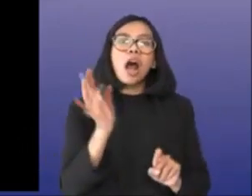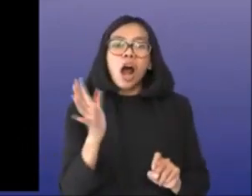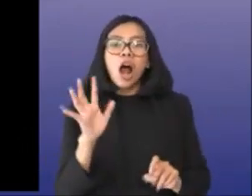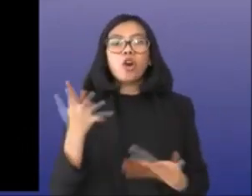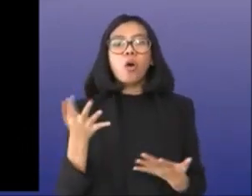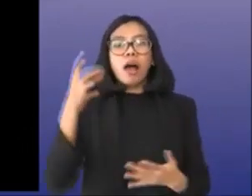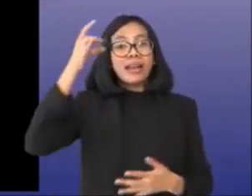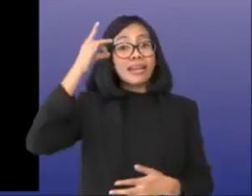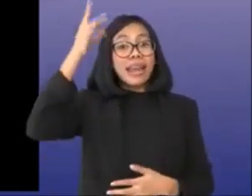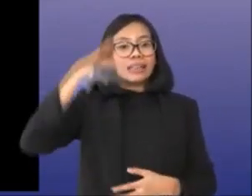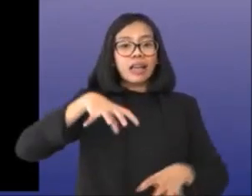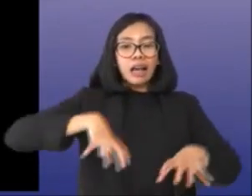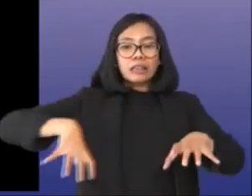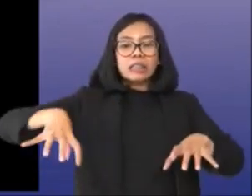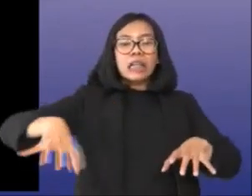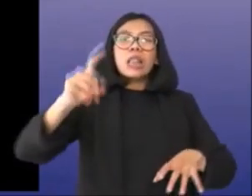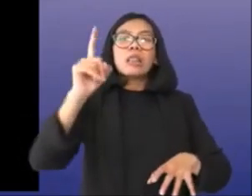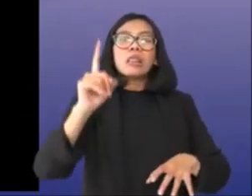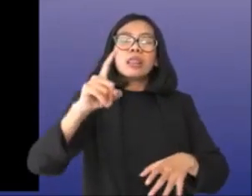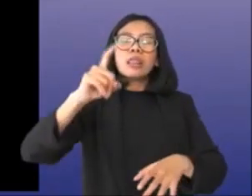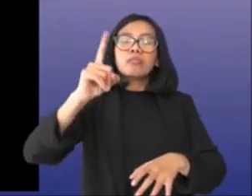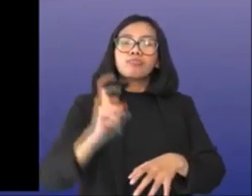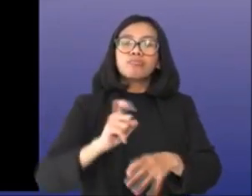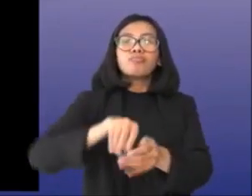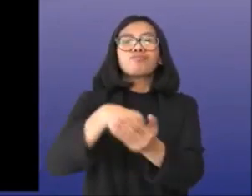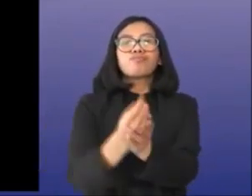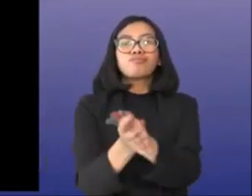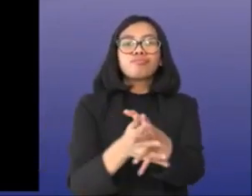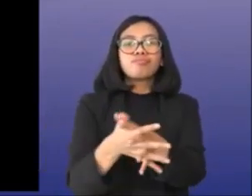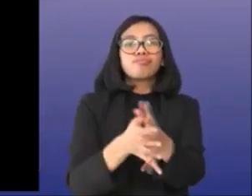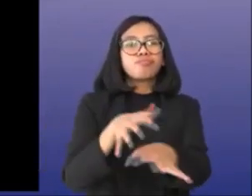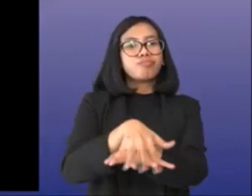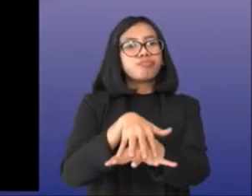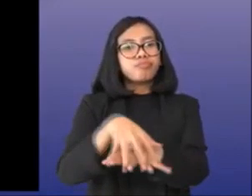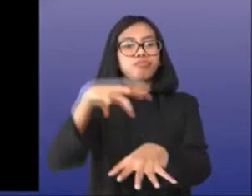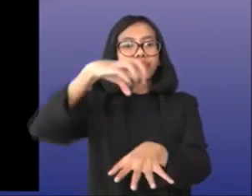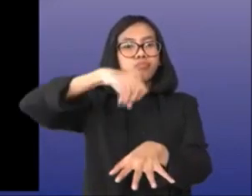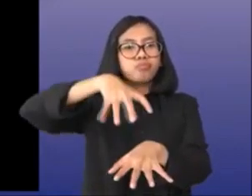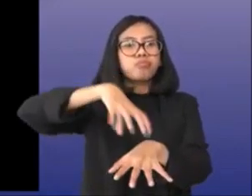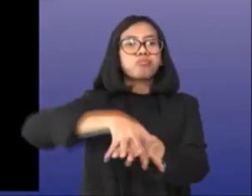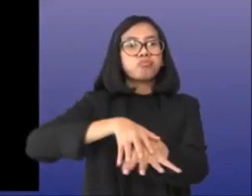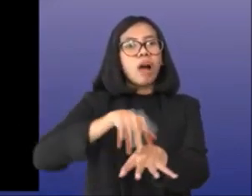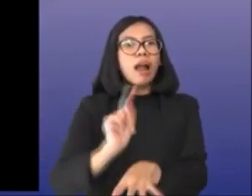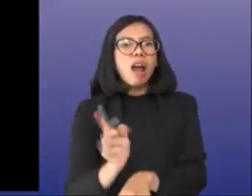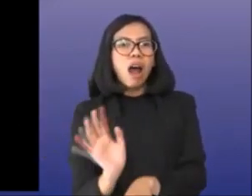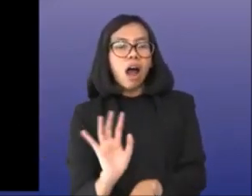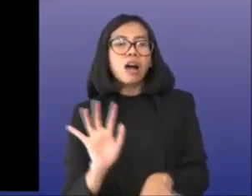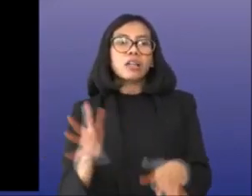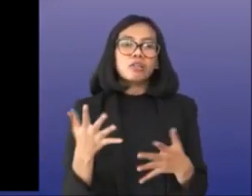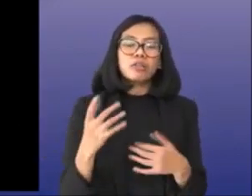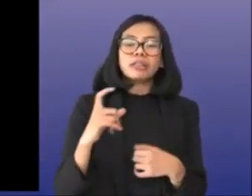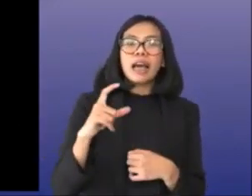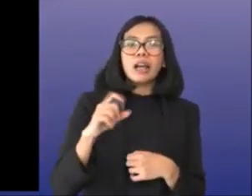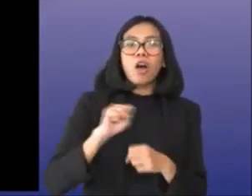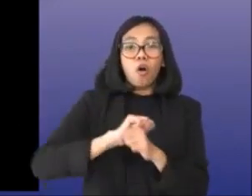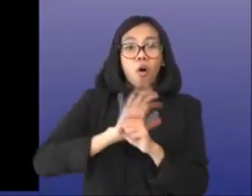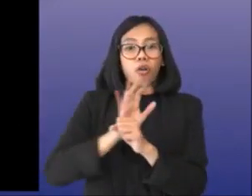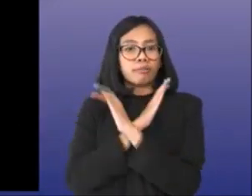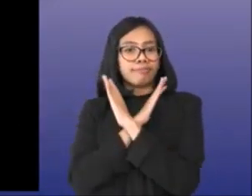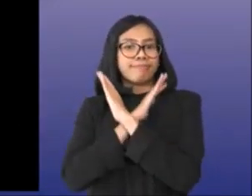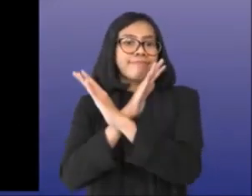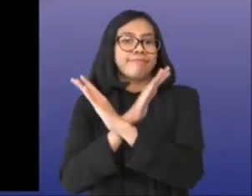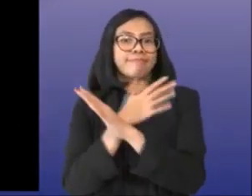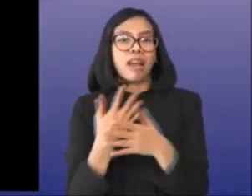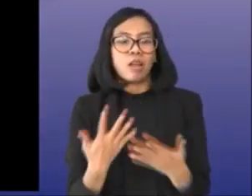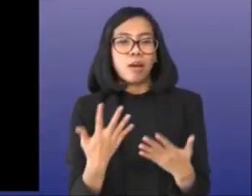tangan untuk sarana umum? Kemudian yang terakhir adalah penanganan COVID-19. Ini